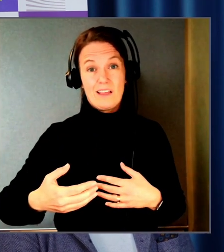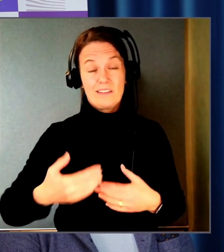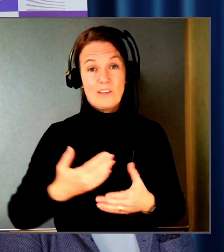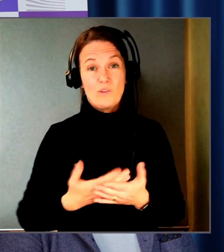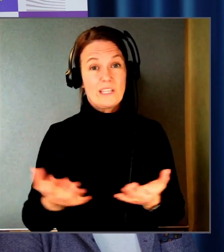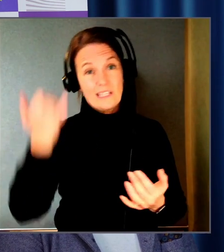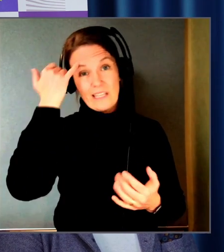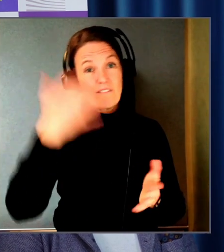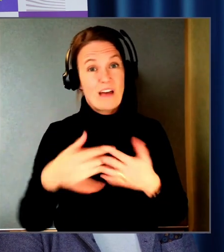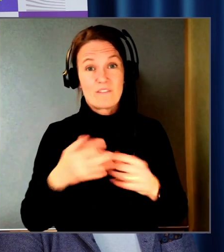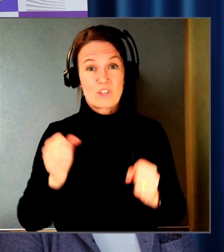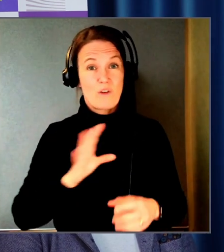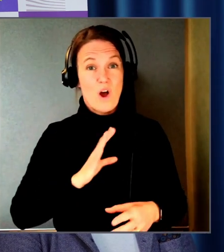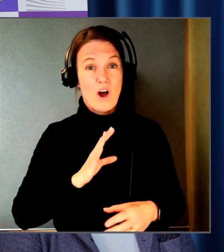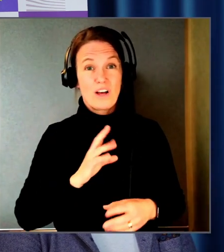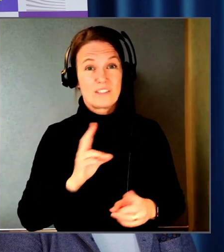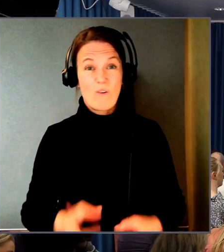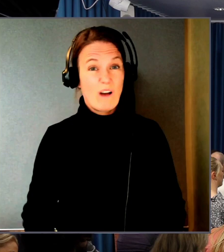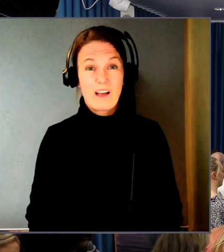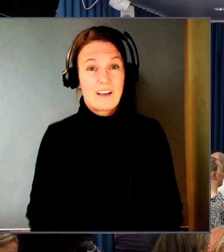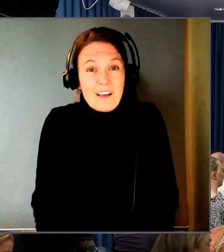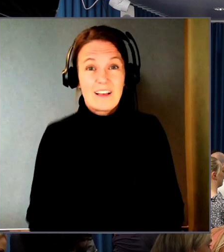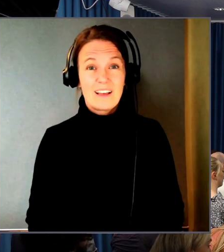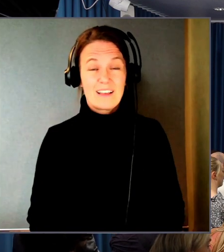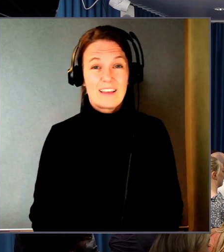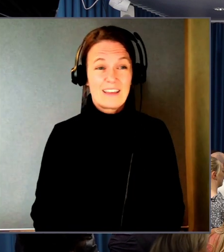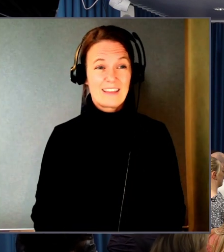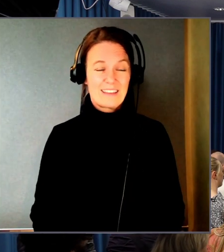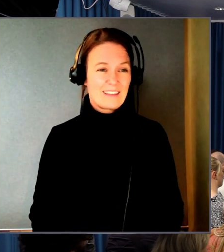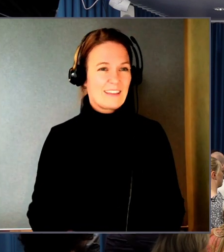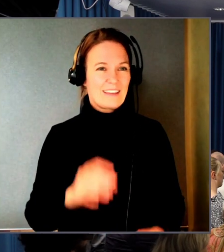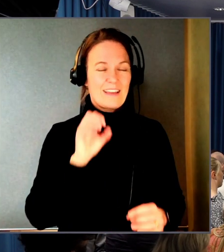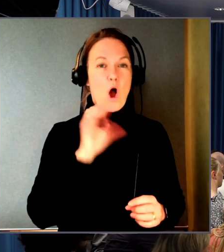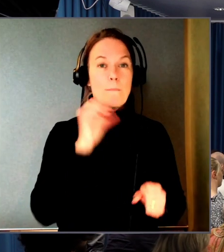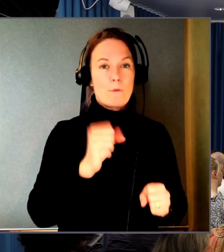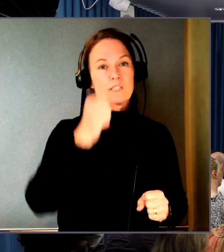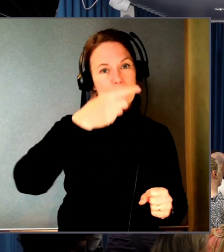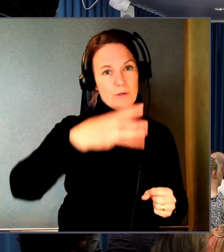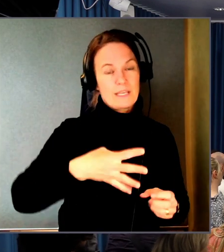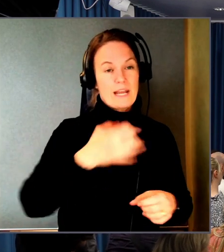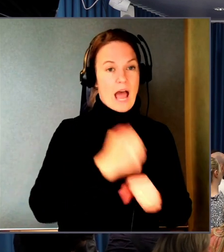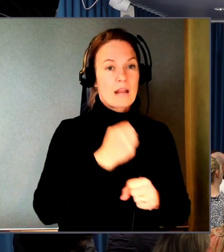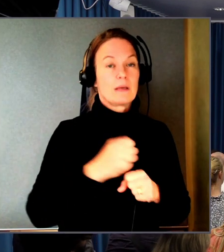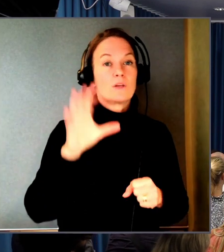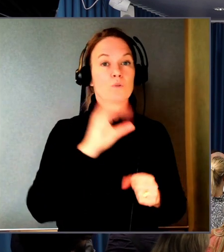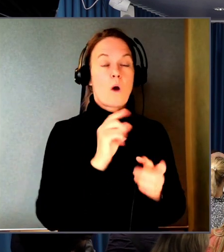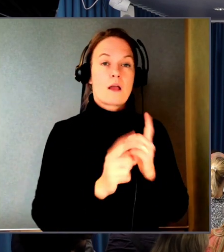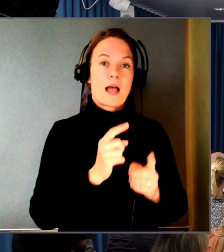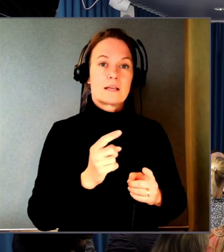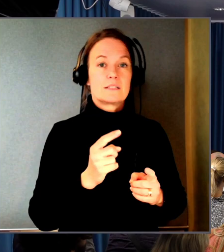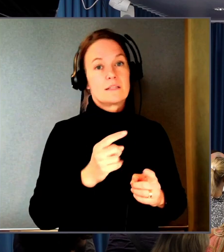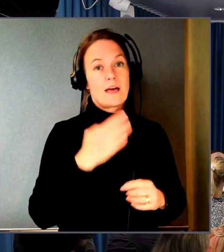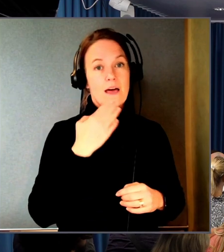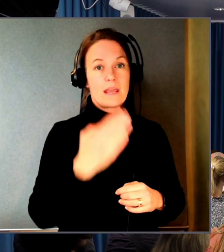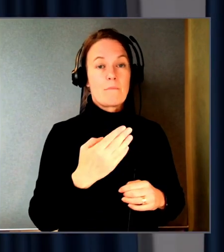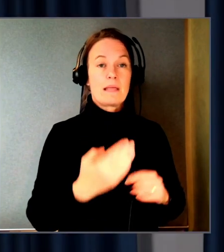Varför ska man ha det? Det enda är väl, om man är tvungen till att prioritera sitt arbete, då kanske det är rimligt att man